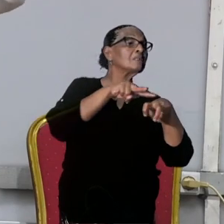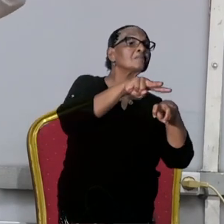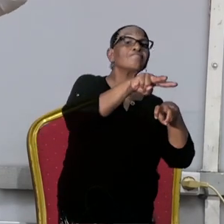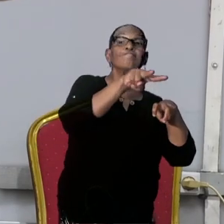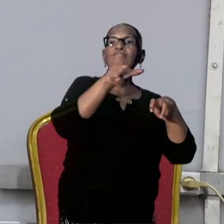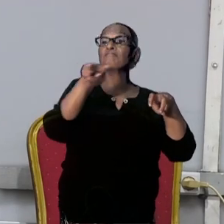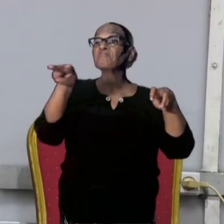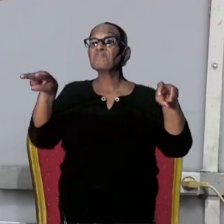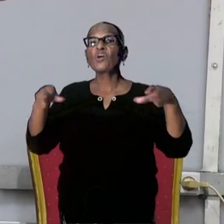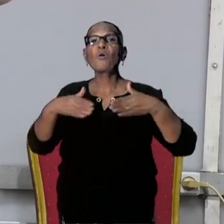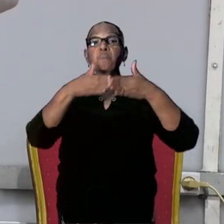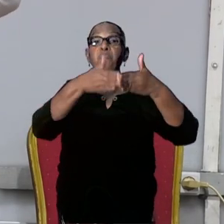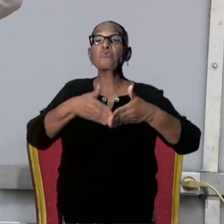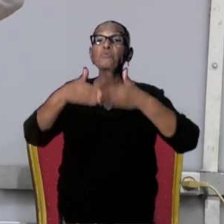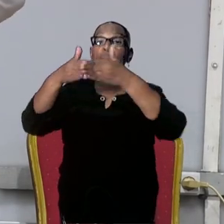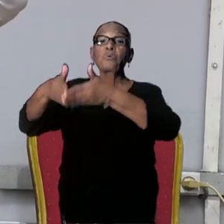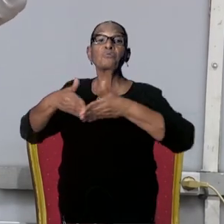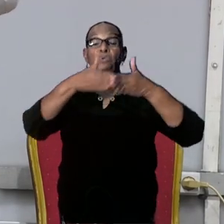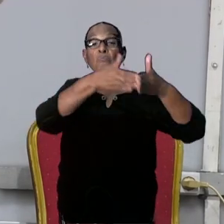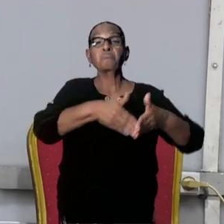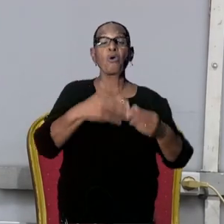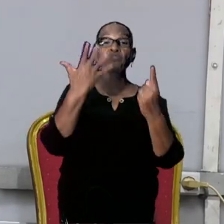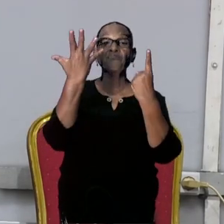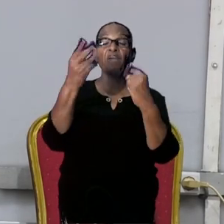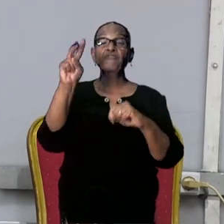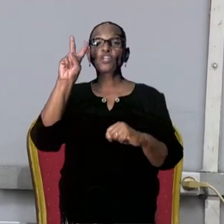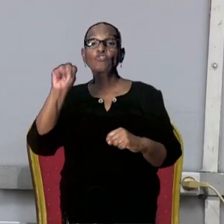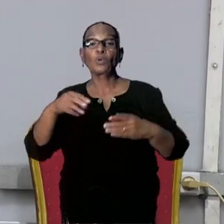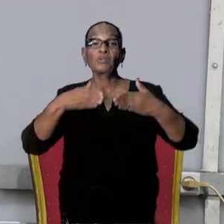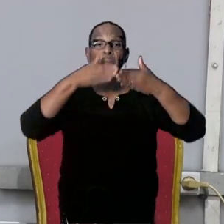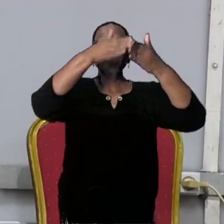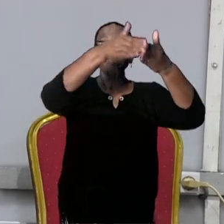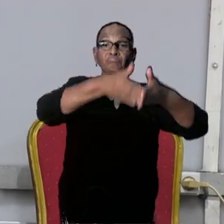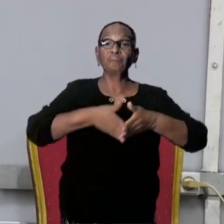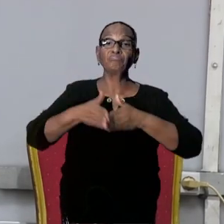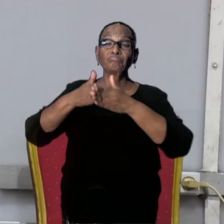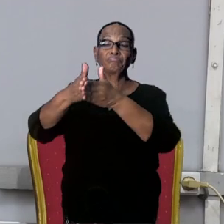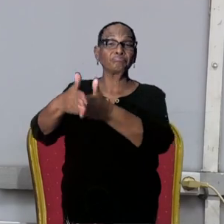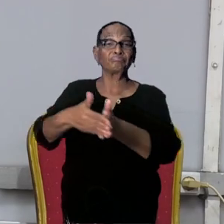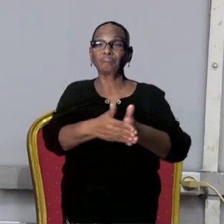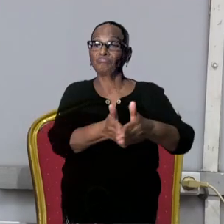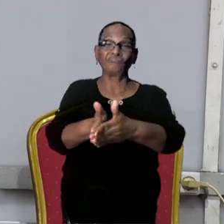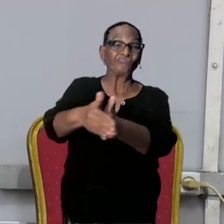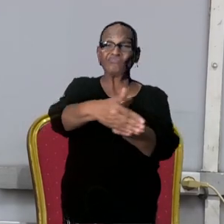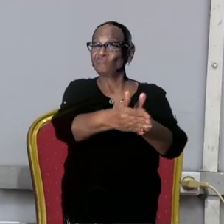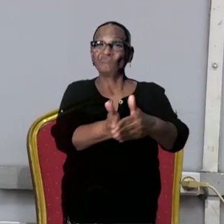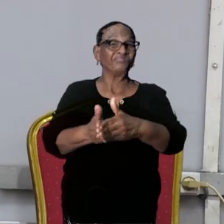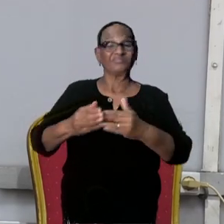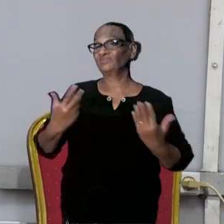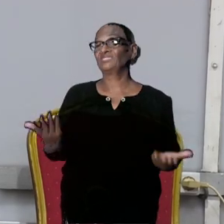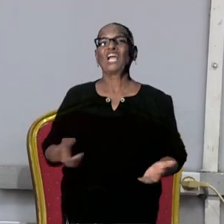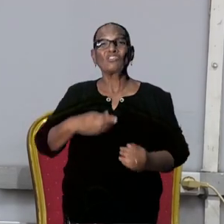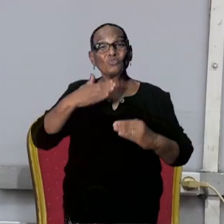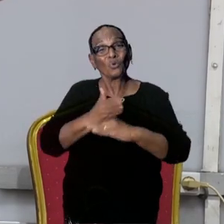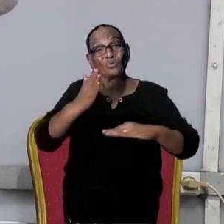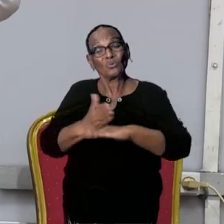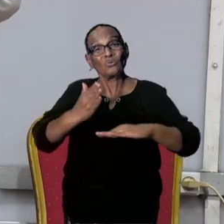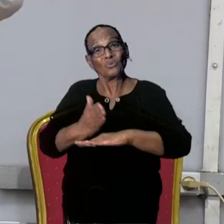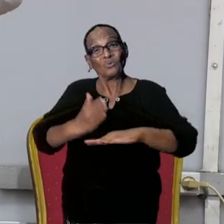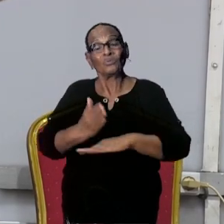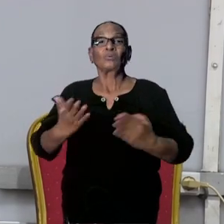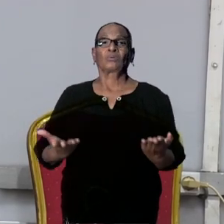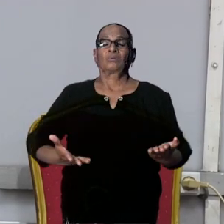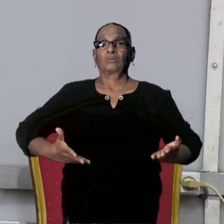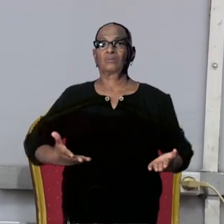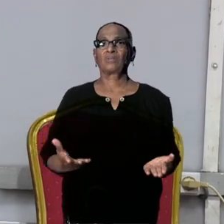Die bootsmannen maken tien, vijftien, eentje heeft gezegd twintig trips per dag. Het is niet één boot, ze gaan constant op en neer.